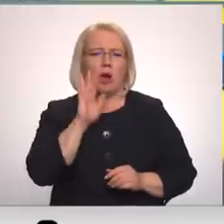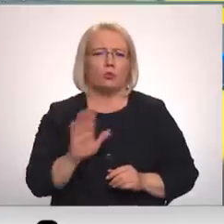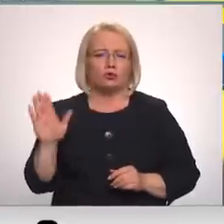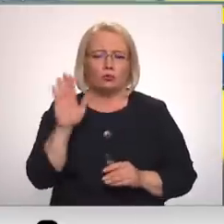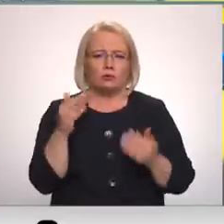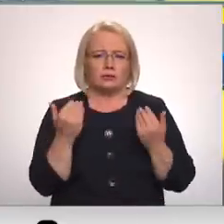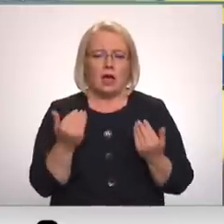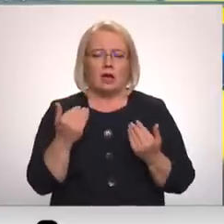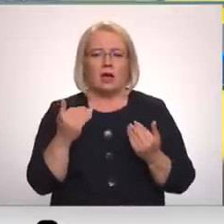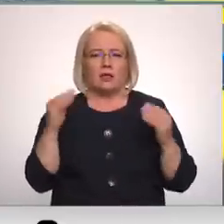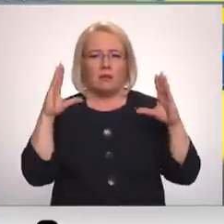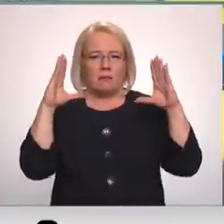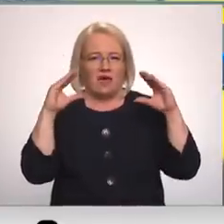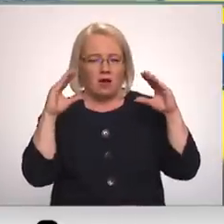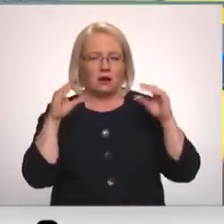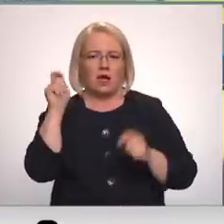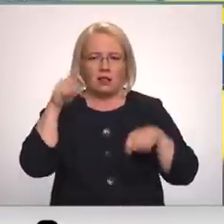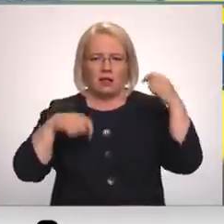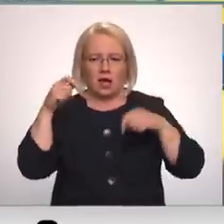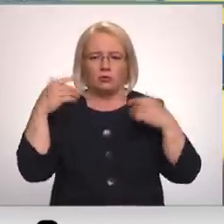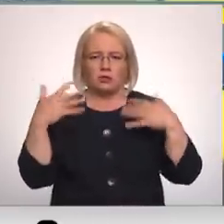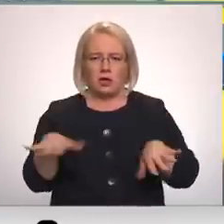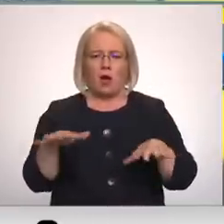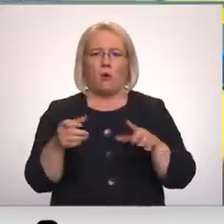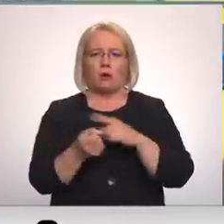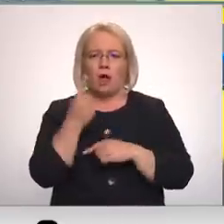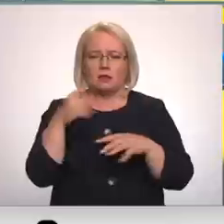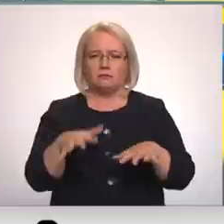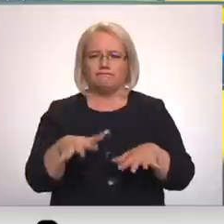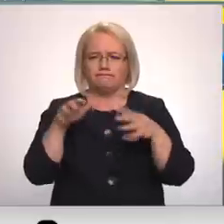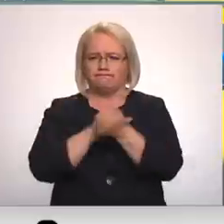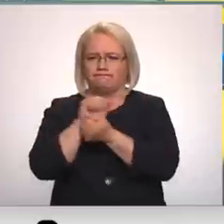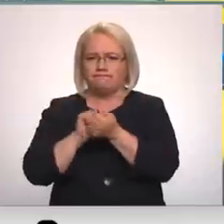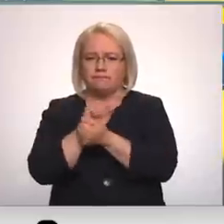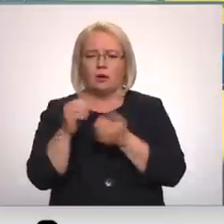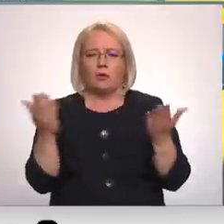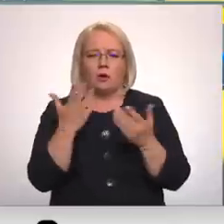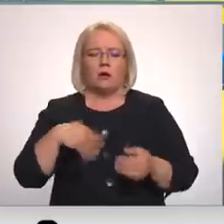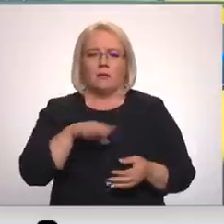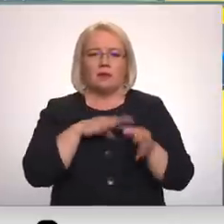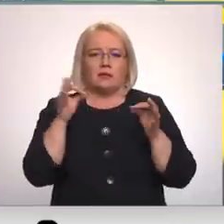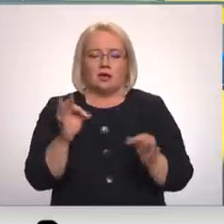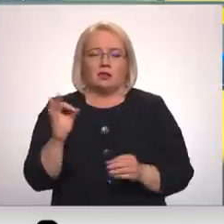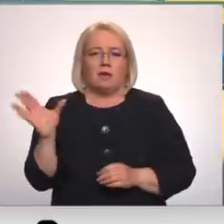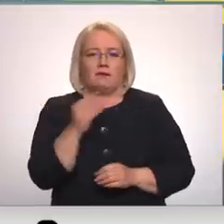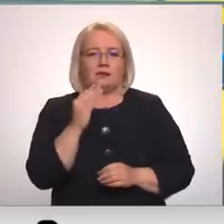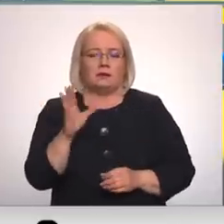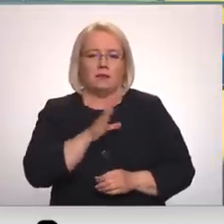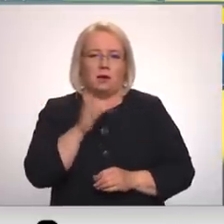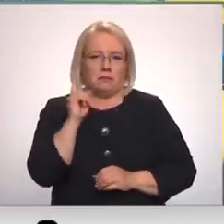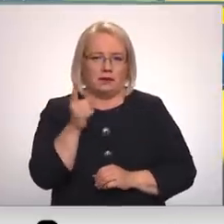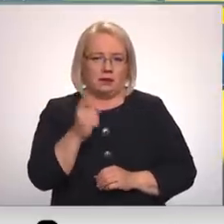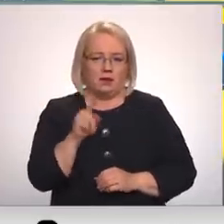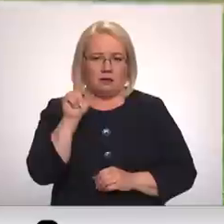tagad pēcpusdienā pievakarē, un vai Lietus tiešām ir jau paspējas radīt tādus postījumus, par kuriem mēs tiešām arī visi tikām brīdināti?